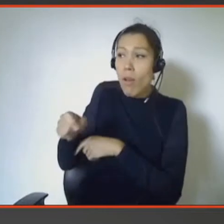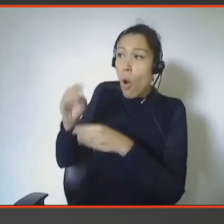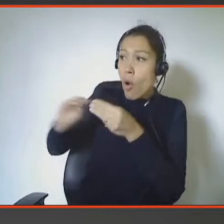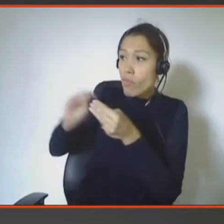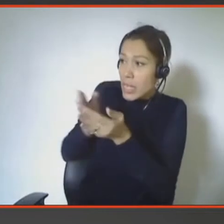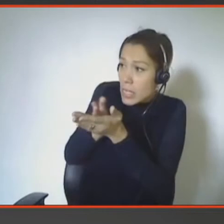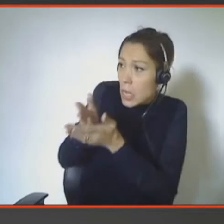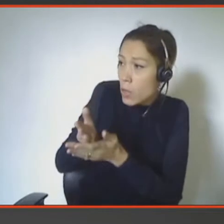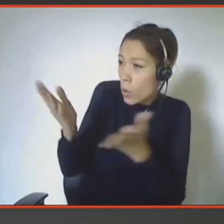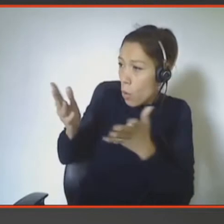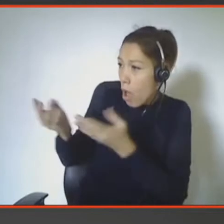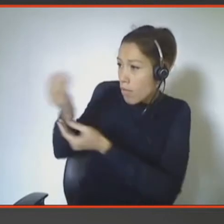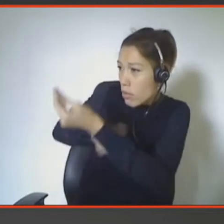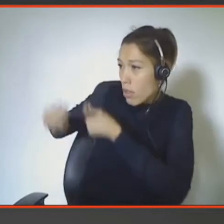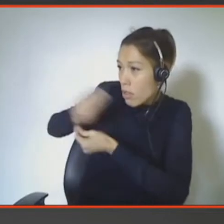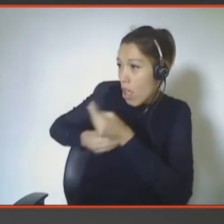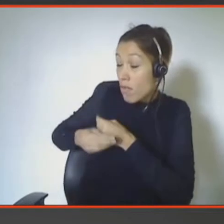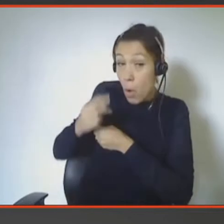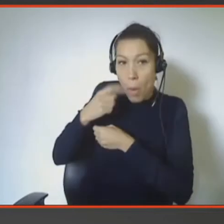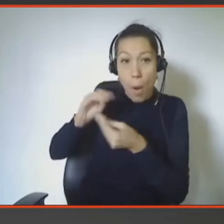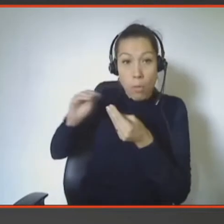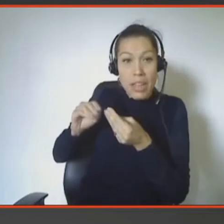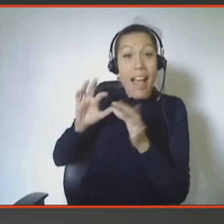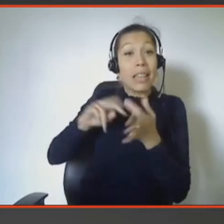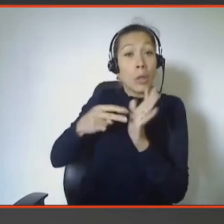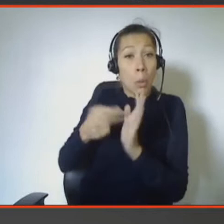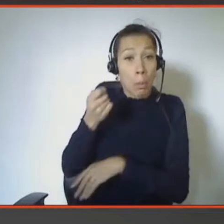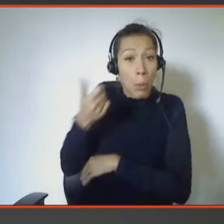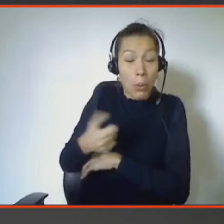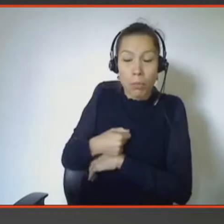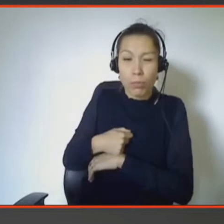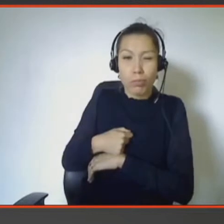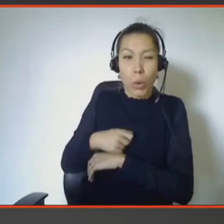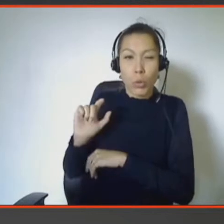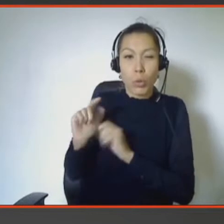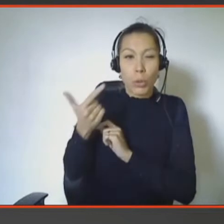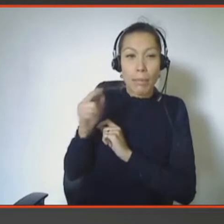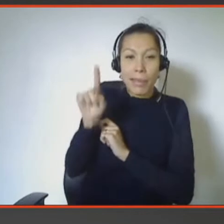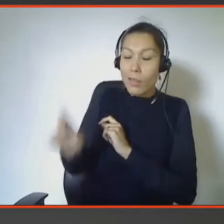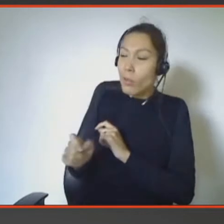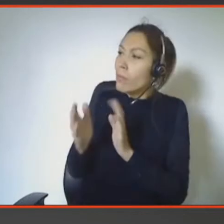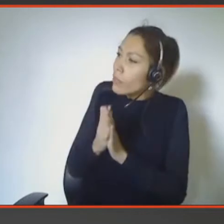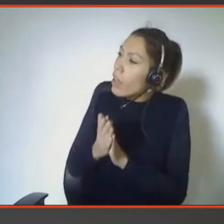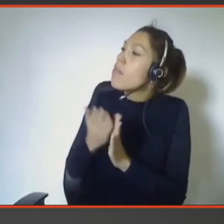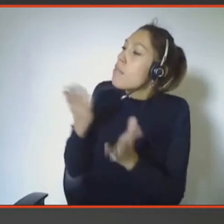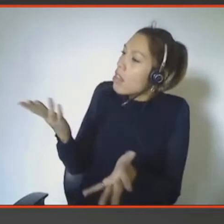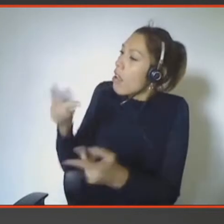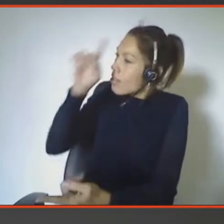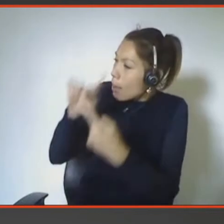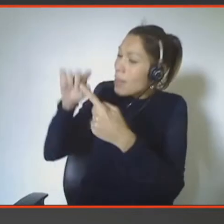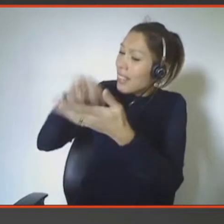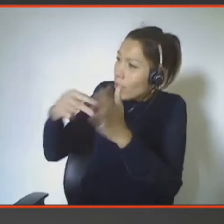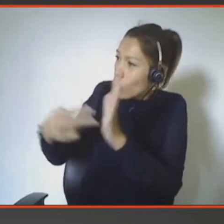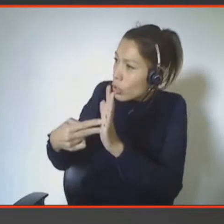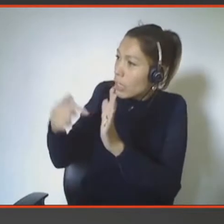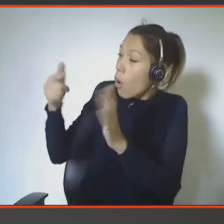technologies, je me suis dit que je vais poser une deuxième question. Je vais leur demander si je vous forçais à penser à une technologie, qu'est-ce que vous diriez ? Et dans